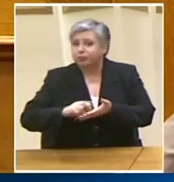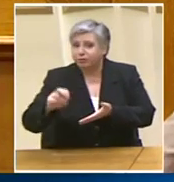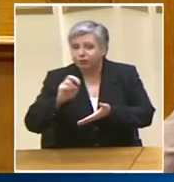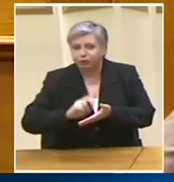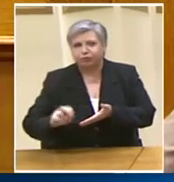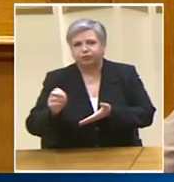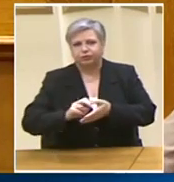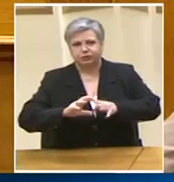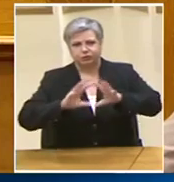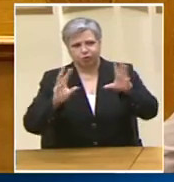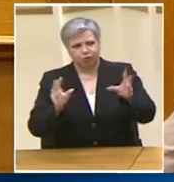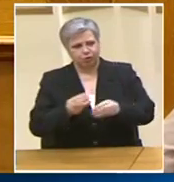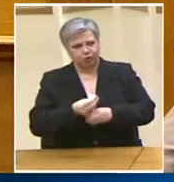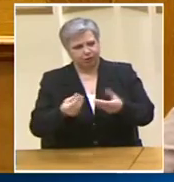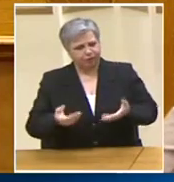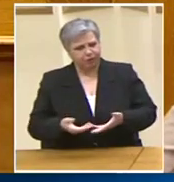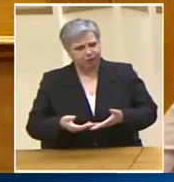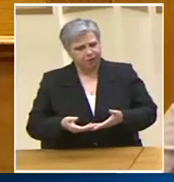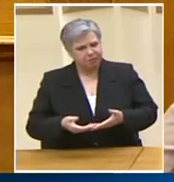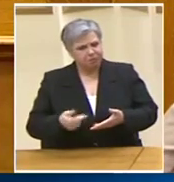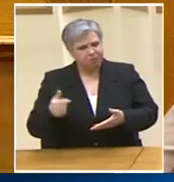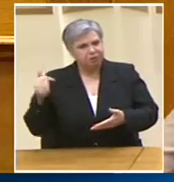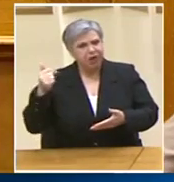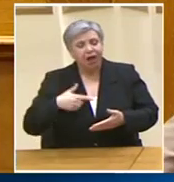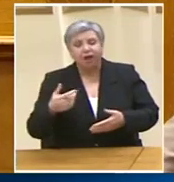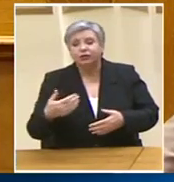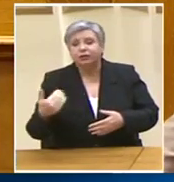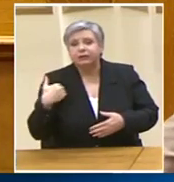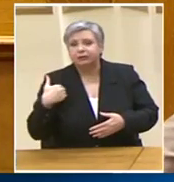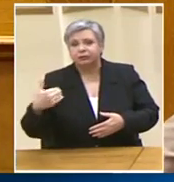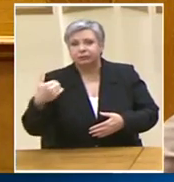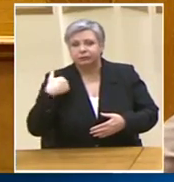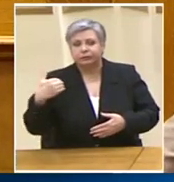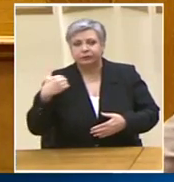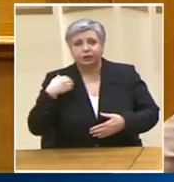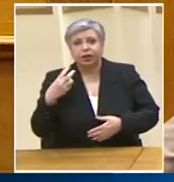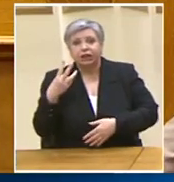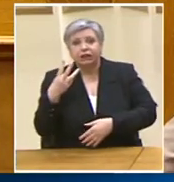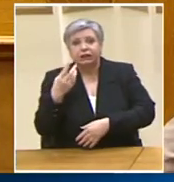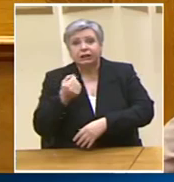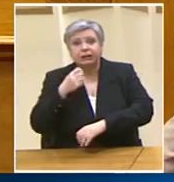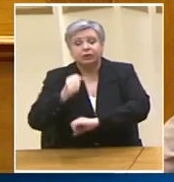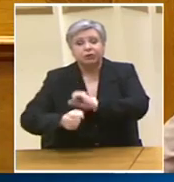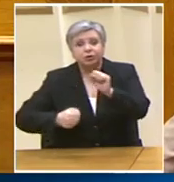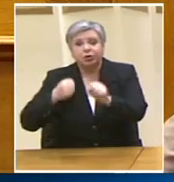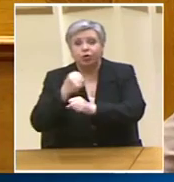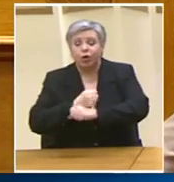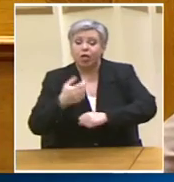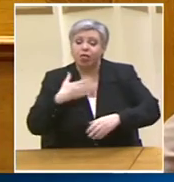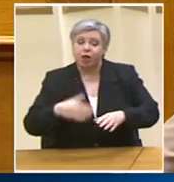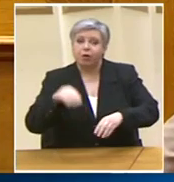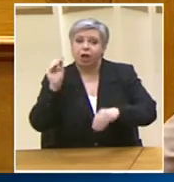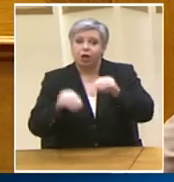Ζητάγατε επί τρισμίση ολόκληρα χρόνια εκλογές Διαβεβαιώνοντας τον ελληνικό λαό ότι είστε έτοιμοι Να